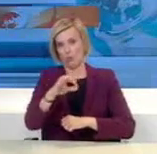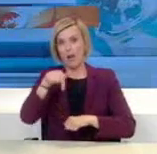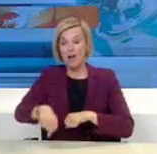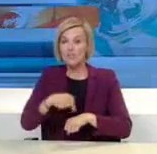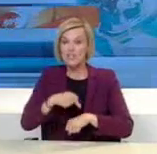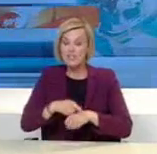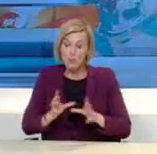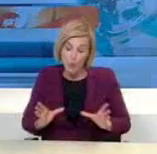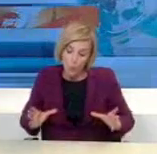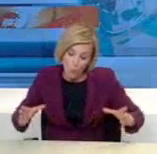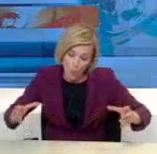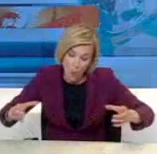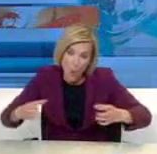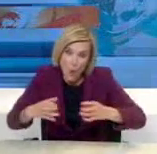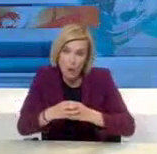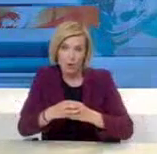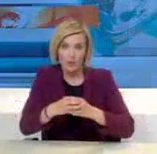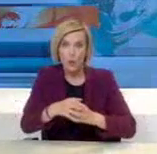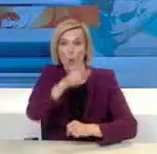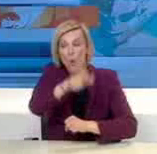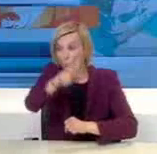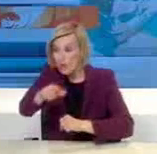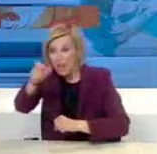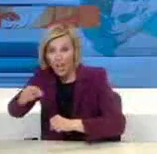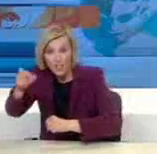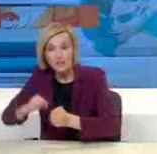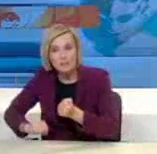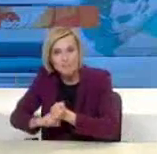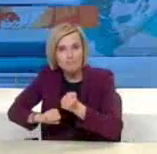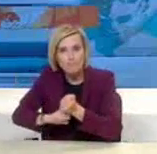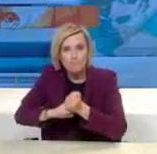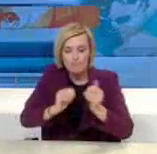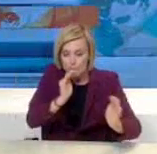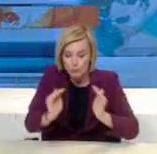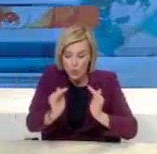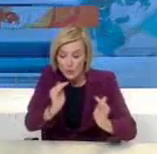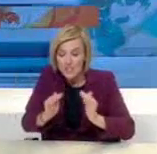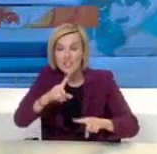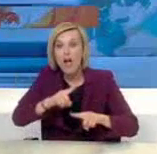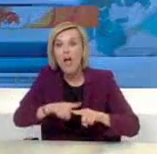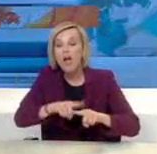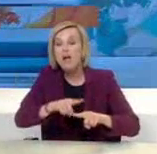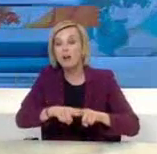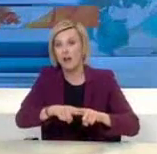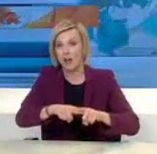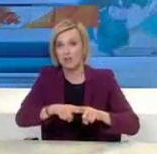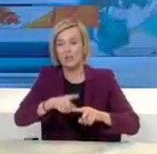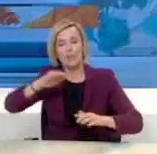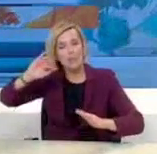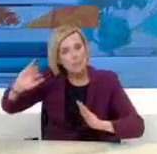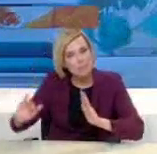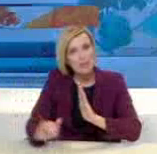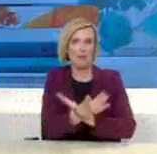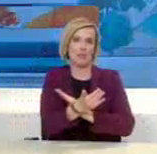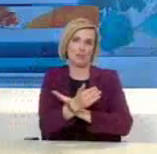αλλά και ο καθένας ξεχωριστά, να συμβάλλουμε αποτελεσματικά στη θωράκηση της χώρας μας. Να περάσουμε αυτή την κρίση